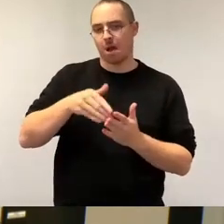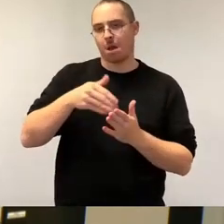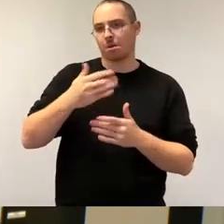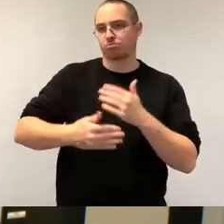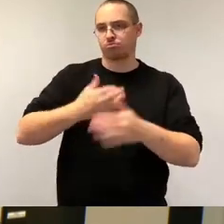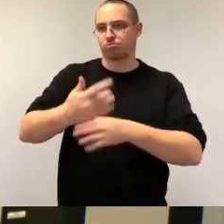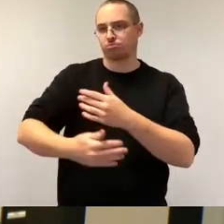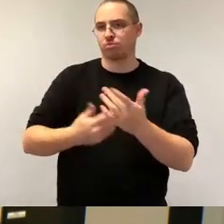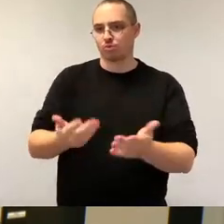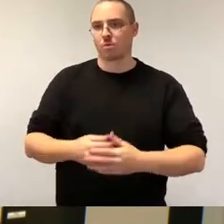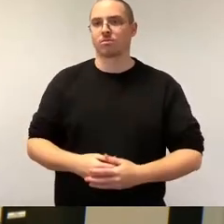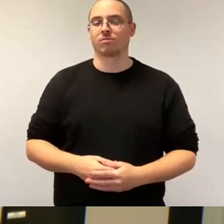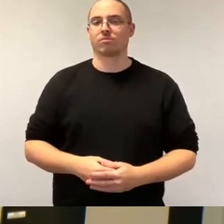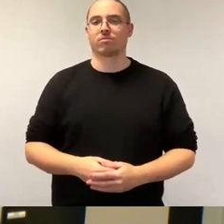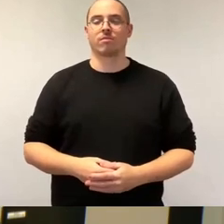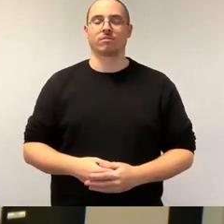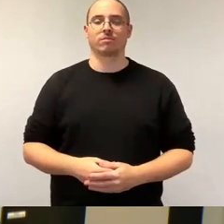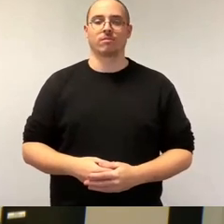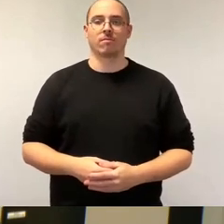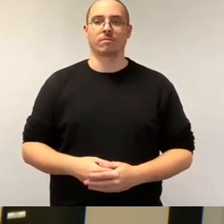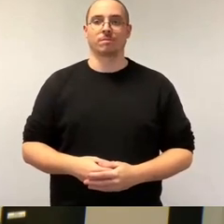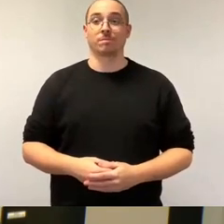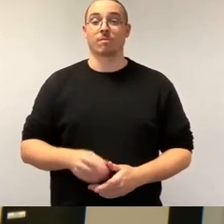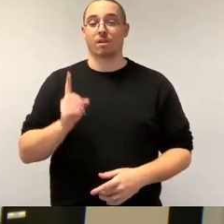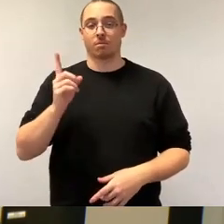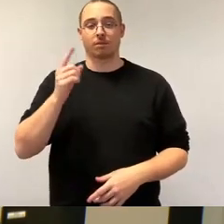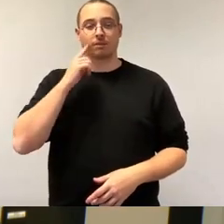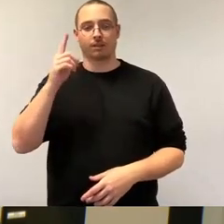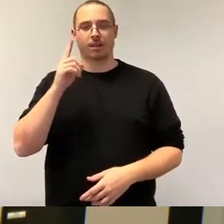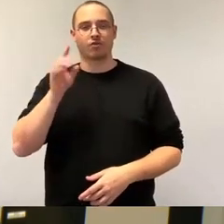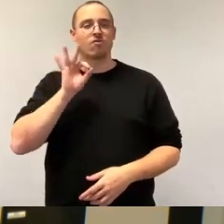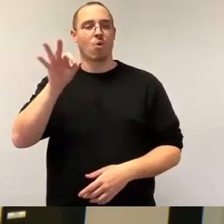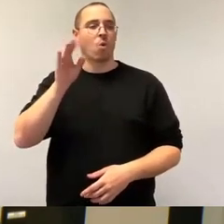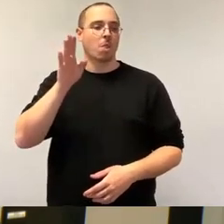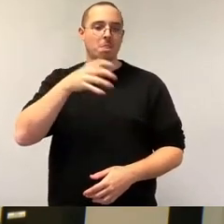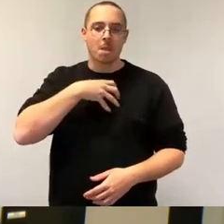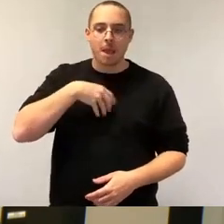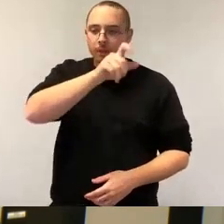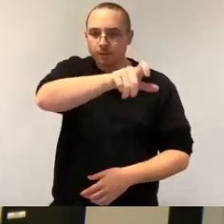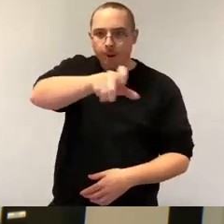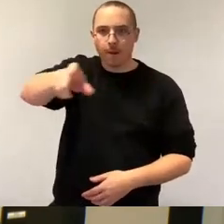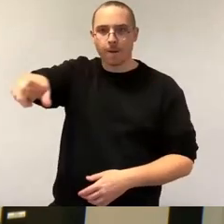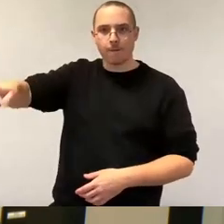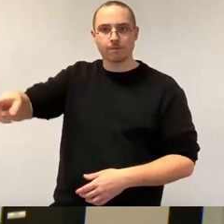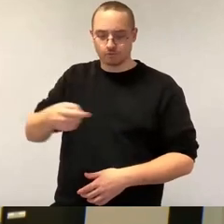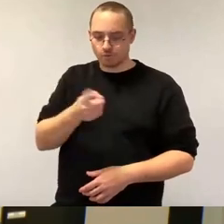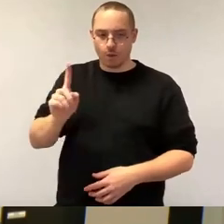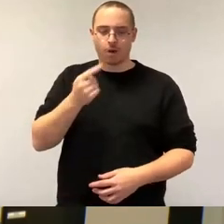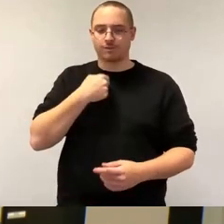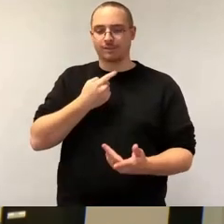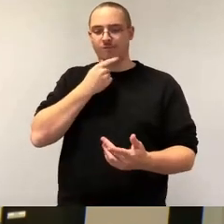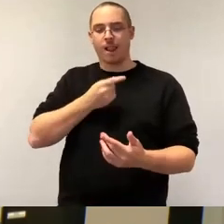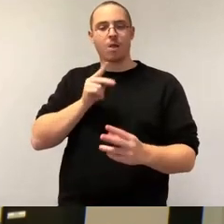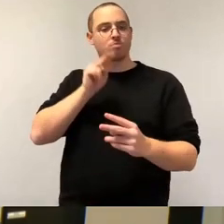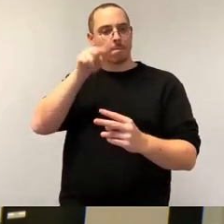Wirtschaftsbürgermeister. Aber ich denke, wir brauchen vielleicht auch für die Dresdnerinnen und Dresdner einfach als Überblick so etwas wie noch